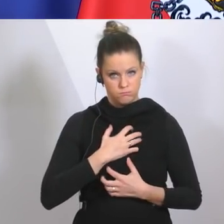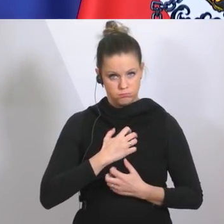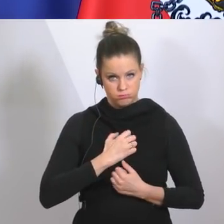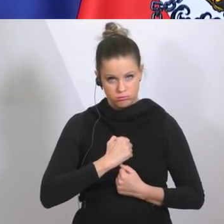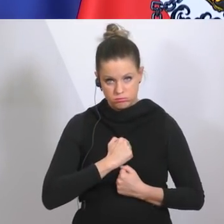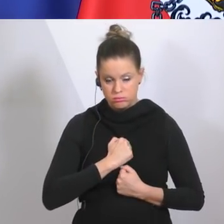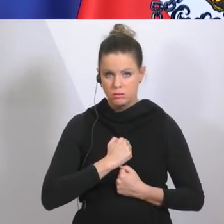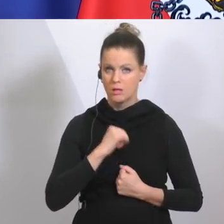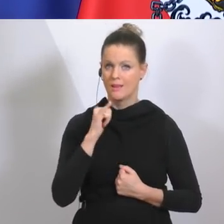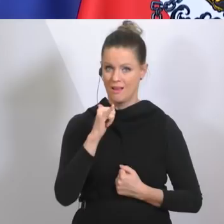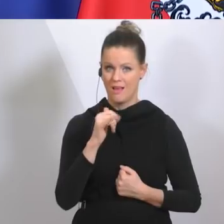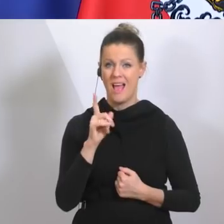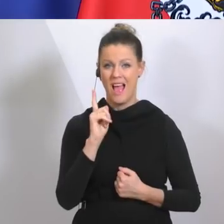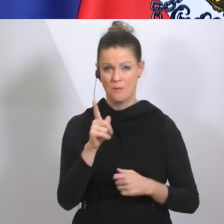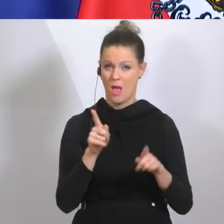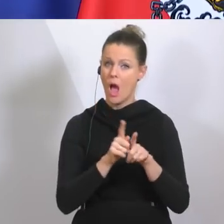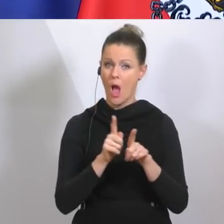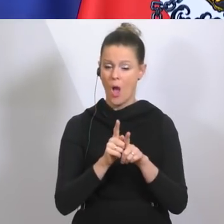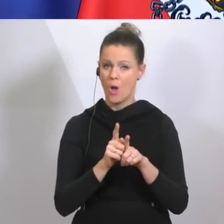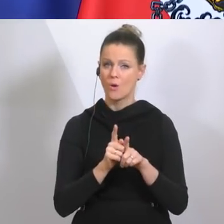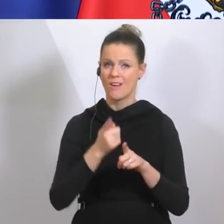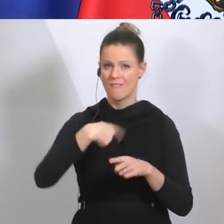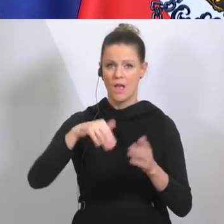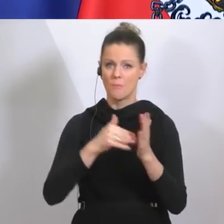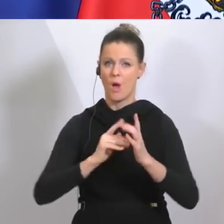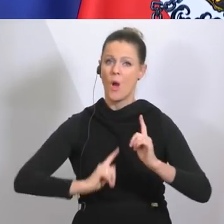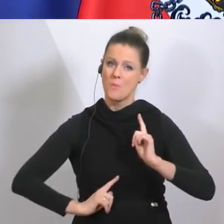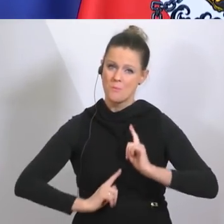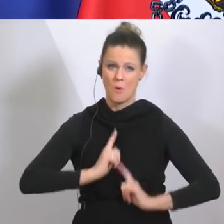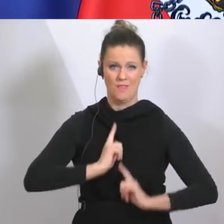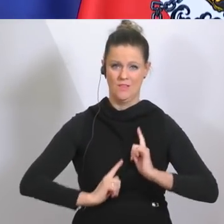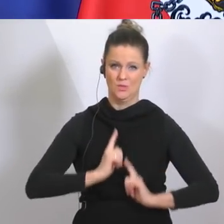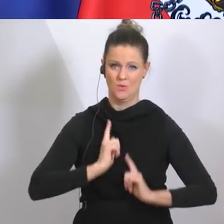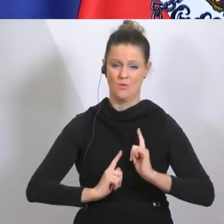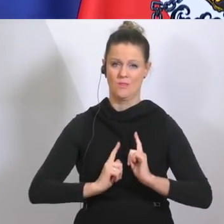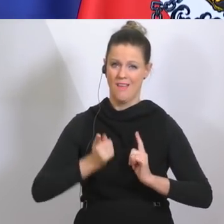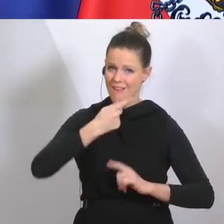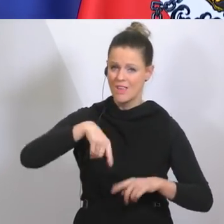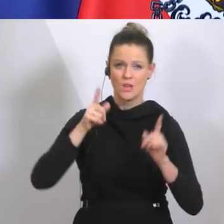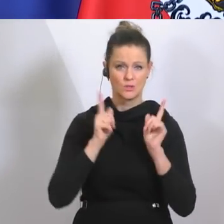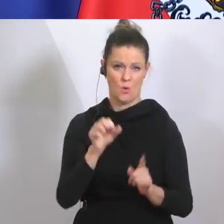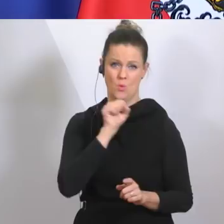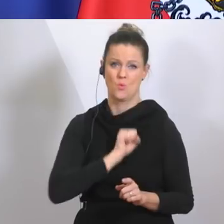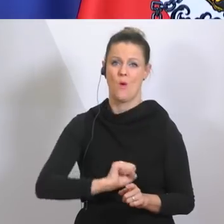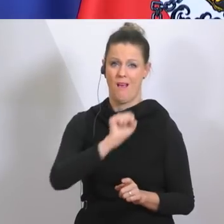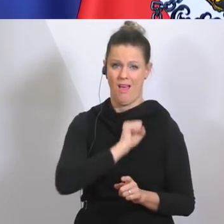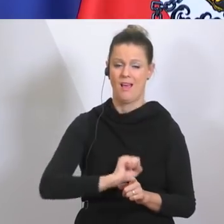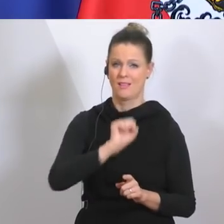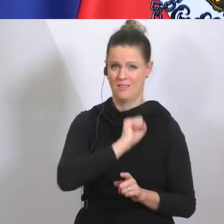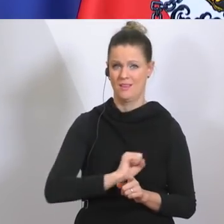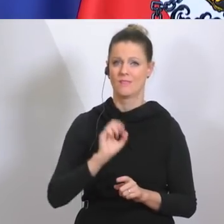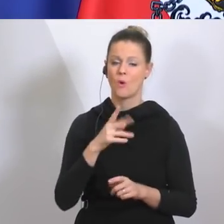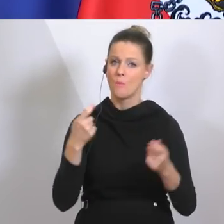aber dazu motivieren, dass wir eben durchhalten, weil die Maßnahmen noch andauern werden.